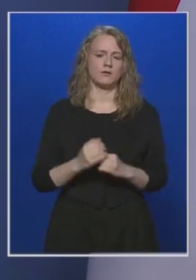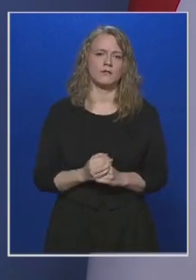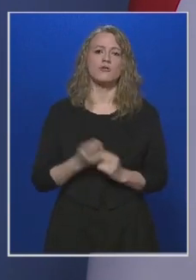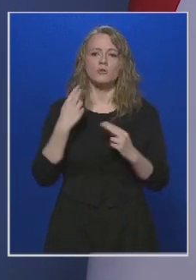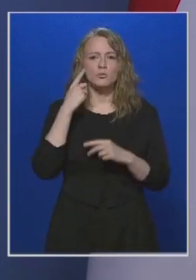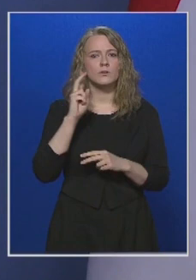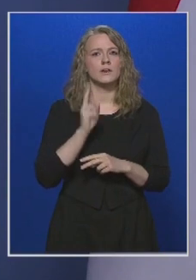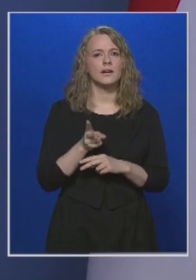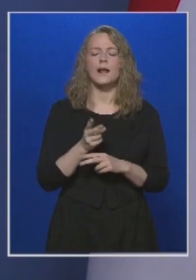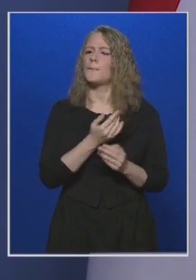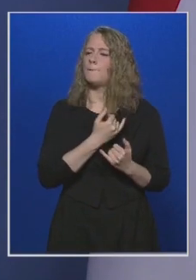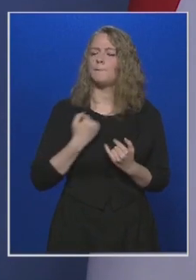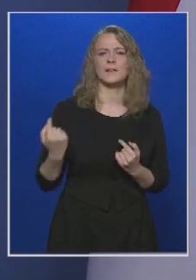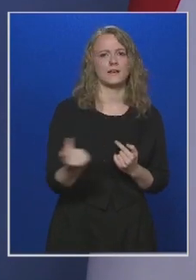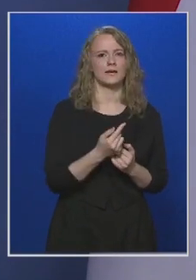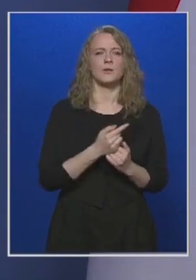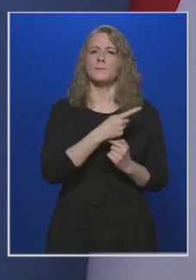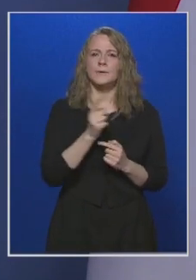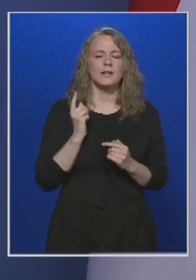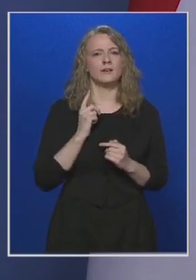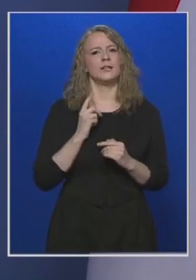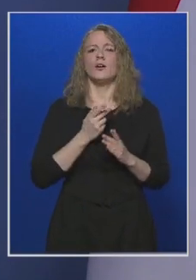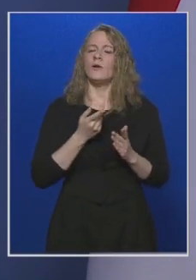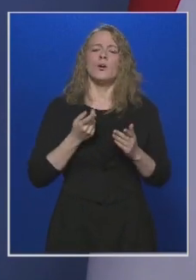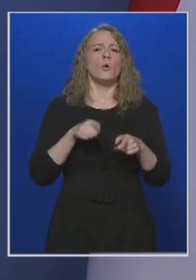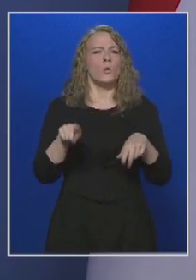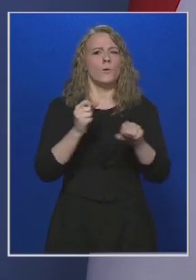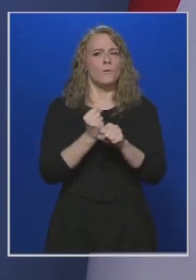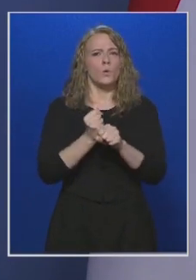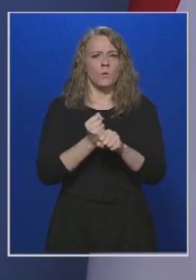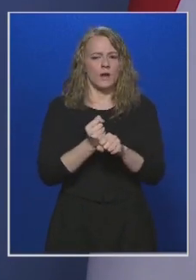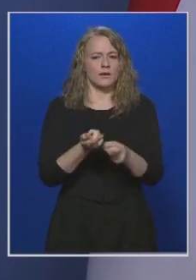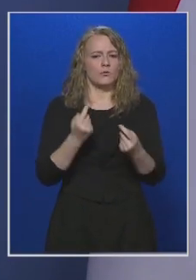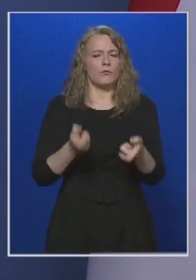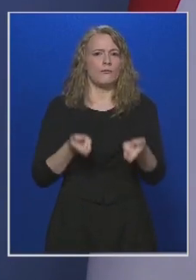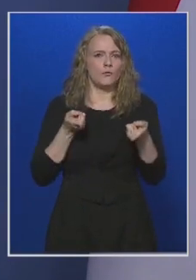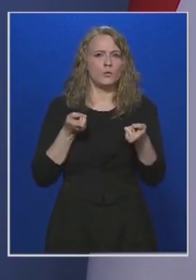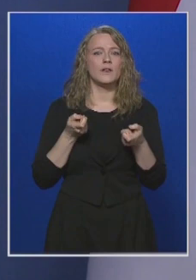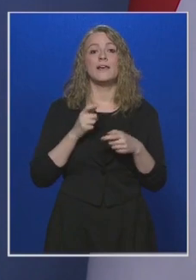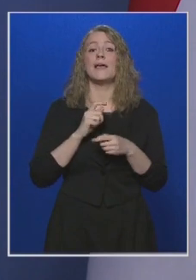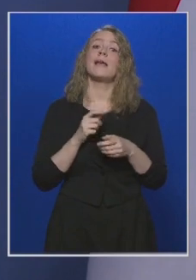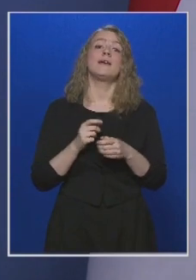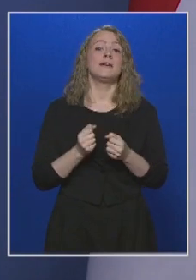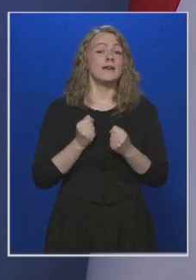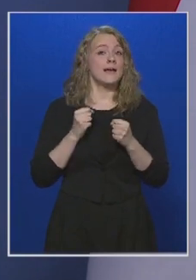mindannyiunknak, hogy az ő jövőbeni munkájuk eredményességétől függ a védekezés sikere.